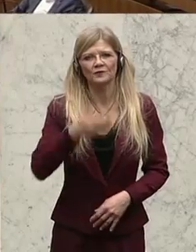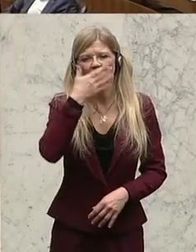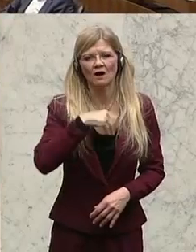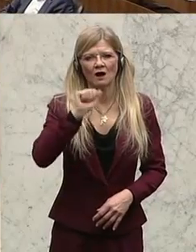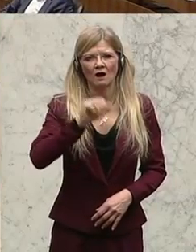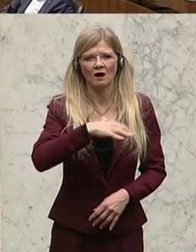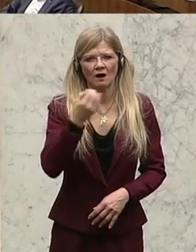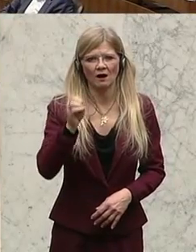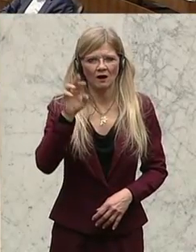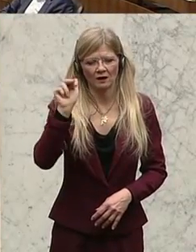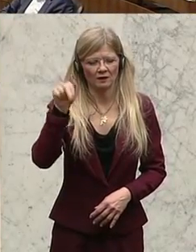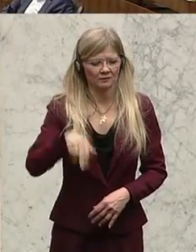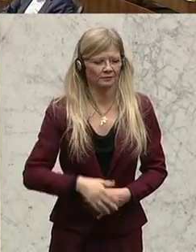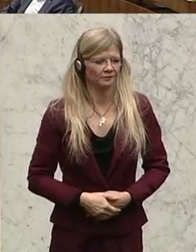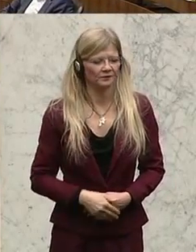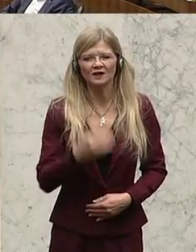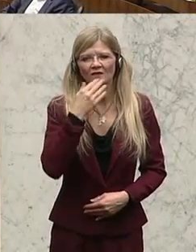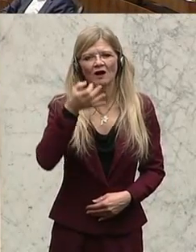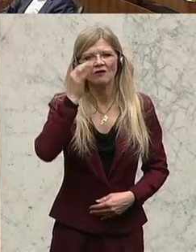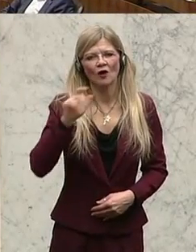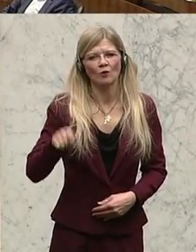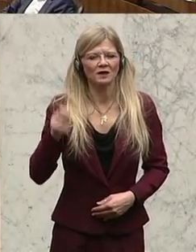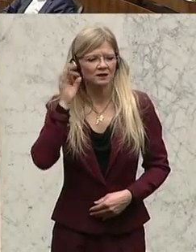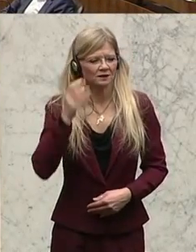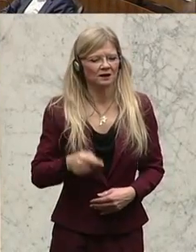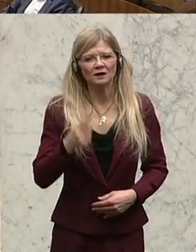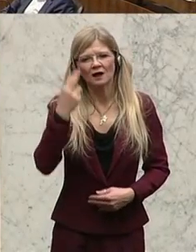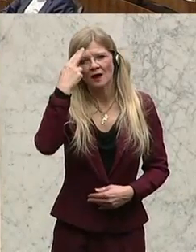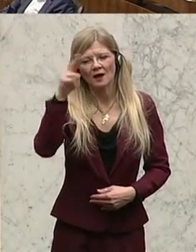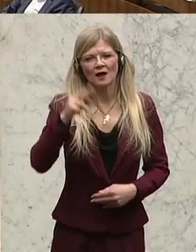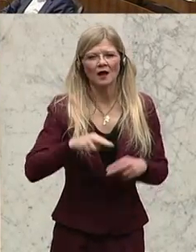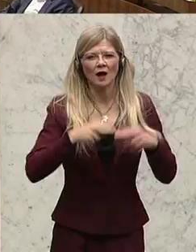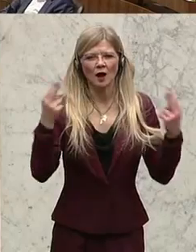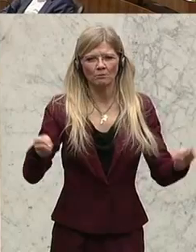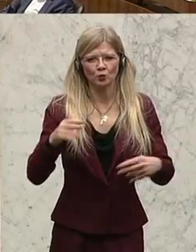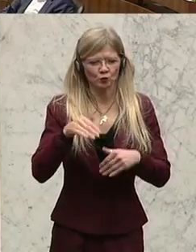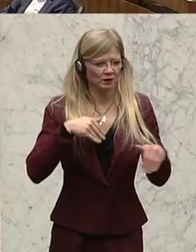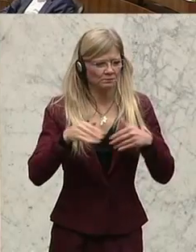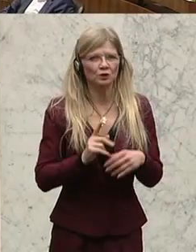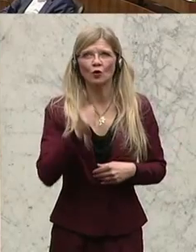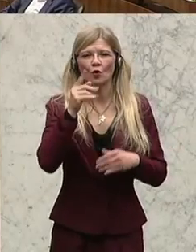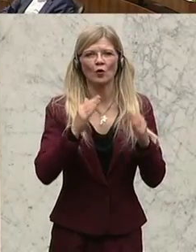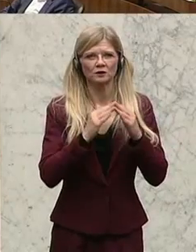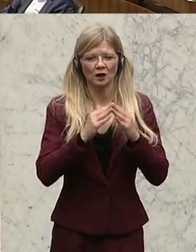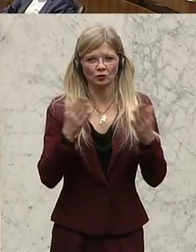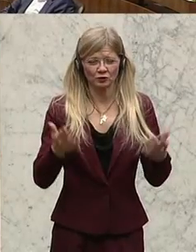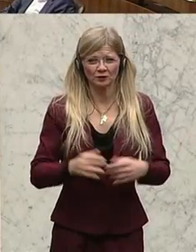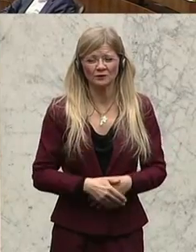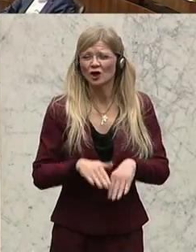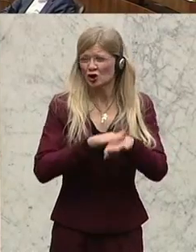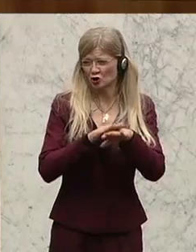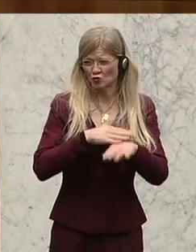Danke Frau Präsidentin, Herr Bundesminister Hohes Haus. Sie entschuldigen meine Stimme, ich hatte einen kleinen Heckangriff durch Bakterien